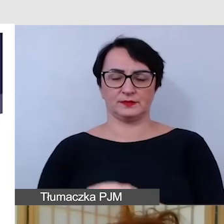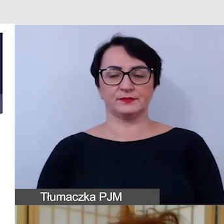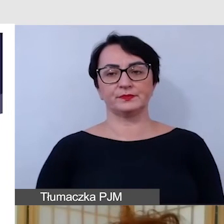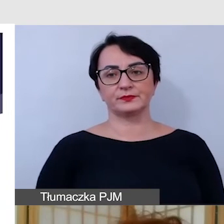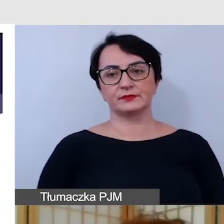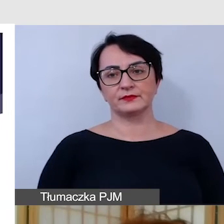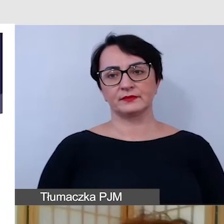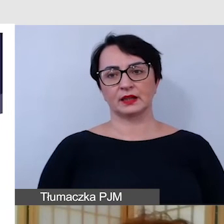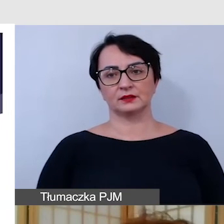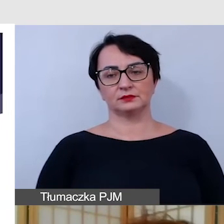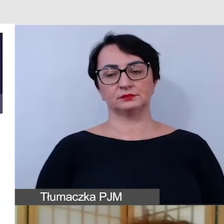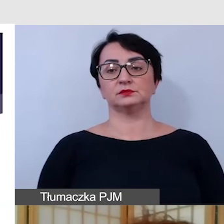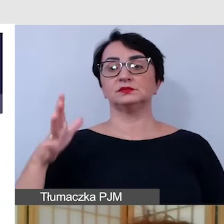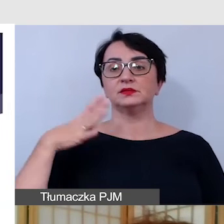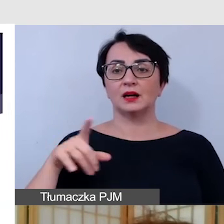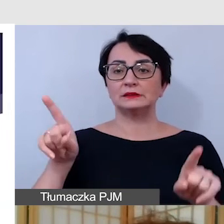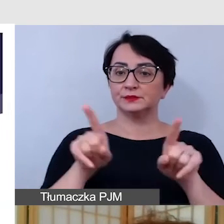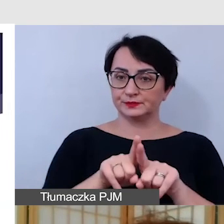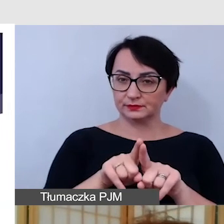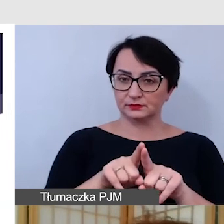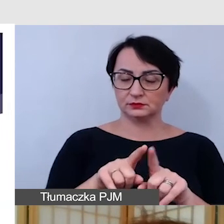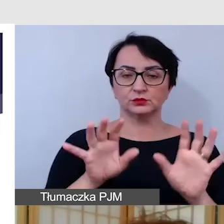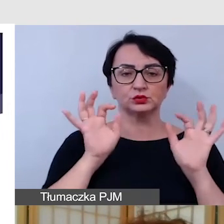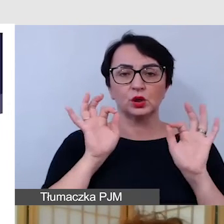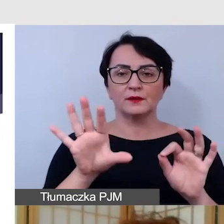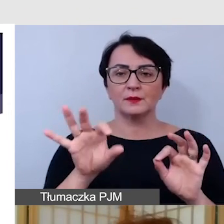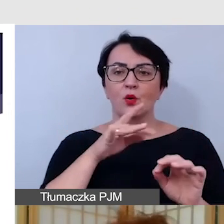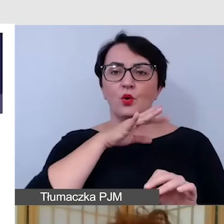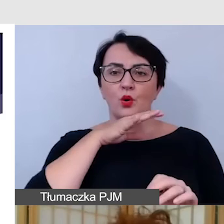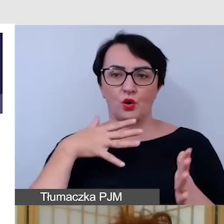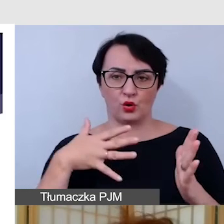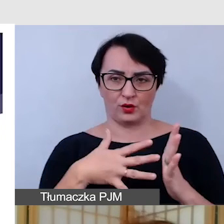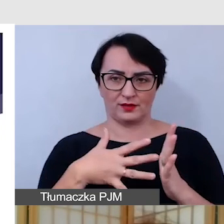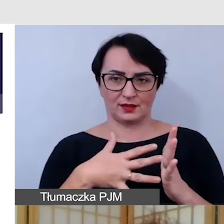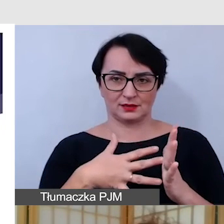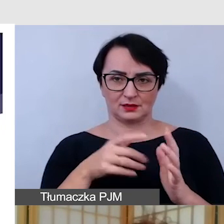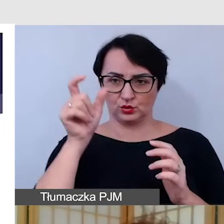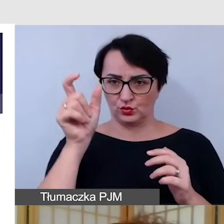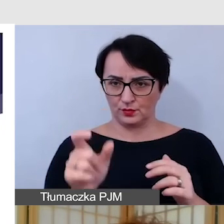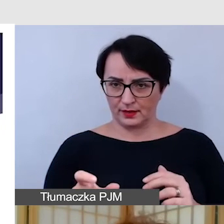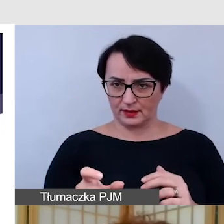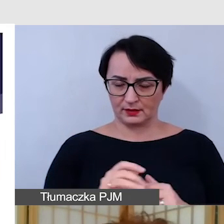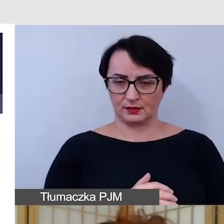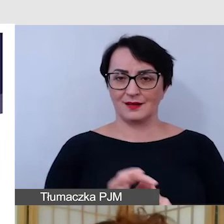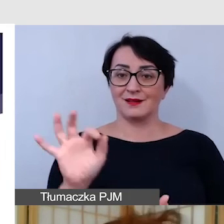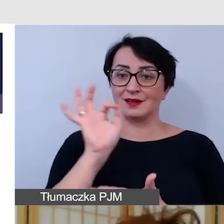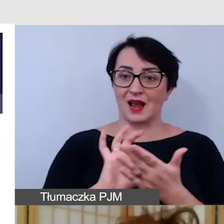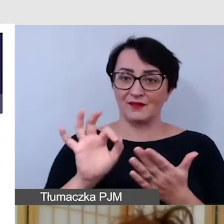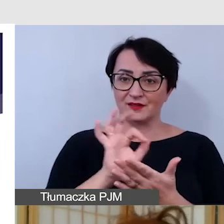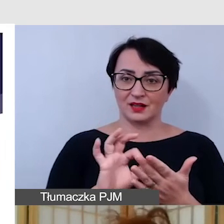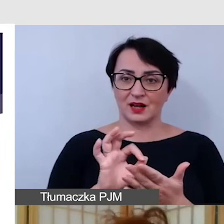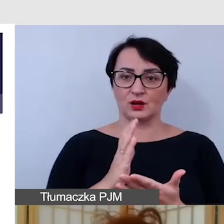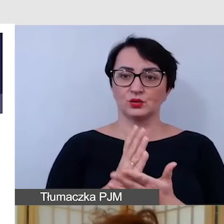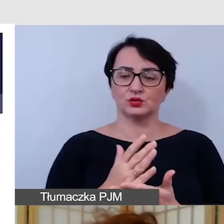odpowiedzi. Warto też zwrócić uwagę na dobrze dobrane kontrasty w samych słupkach. Jeżeli chodzi o grafiki to już